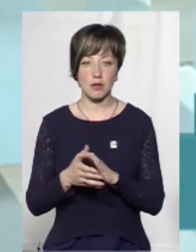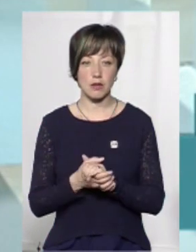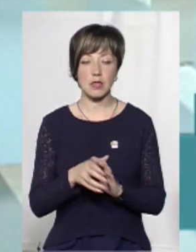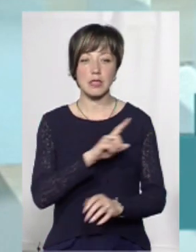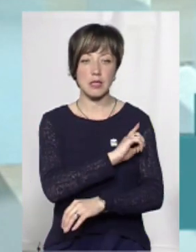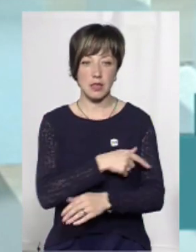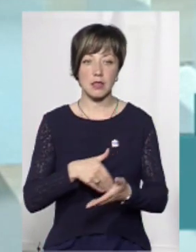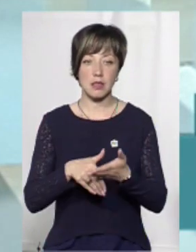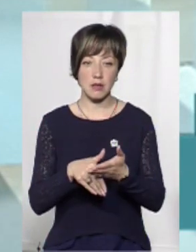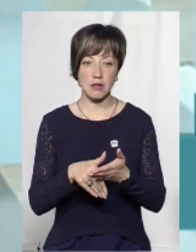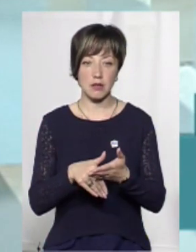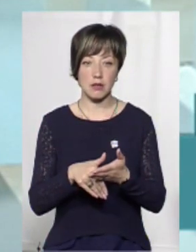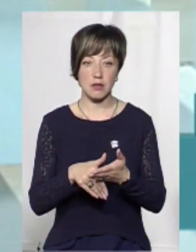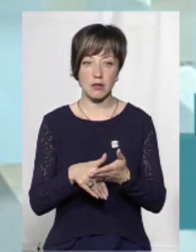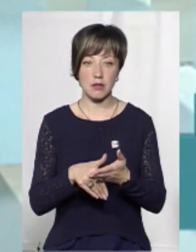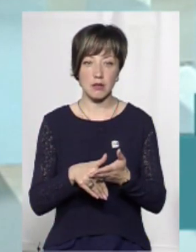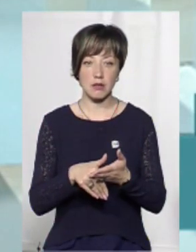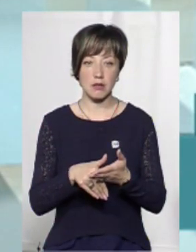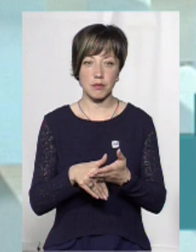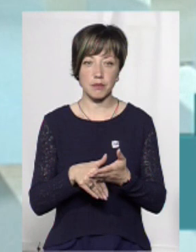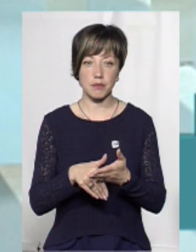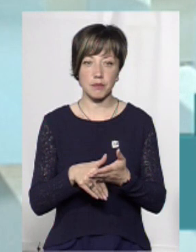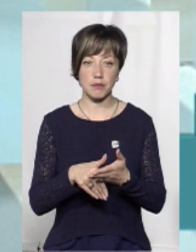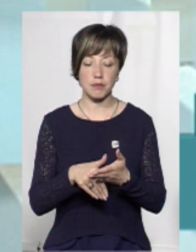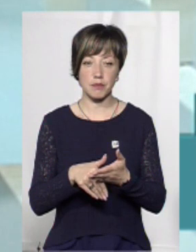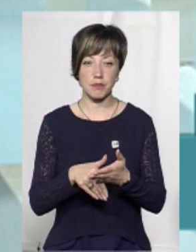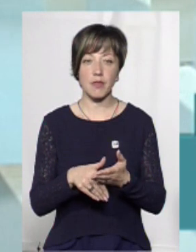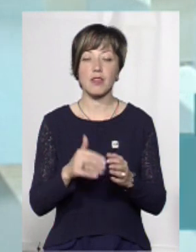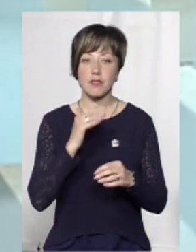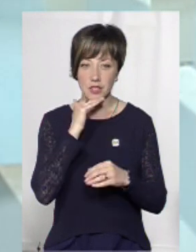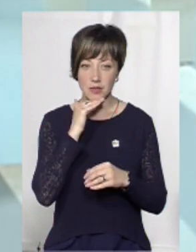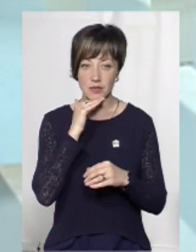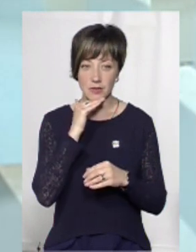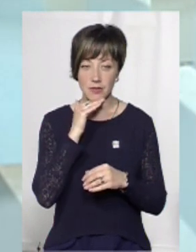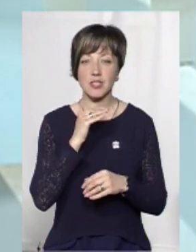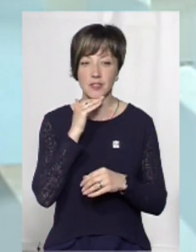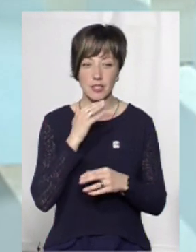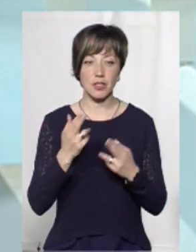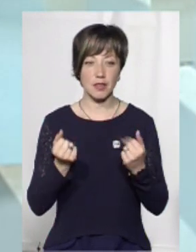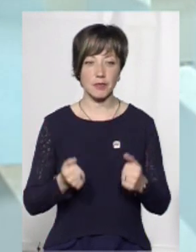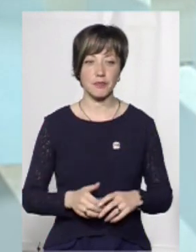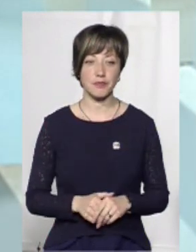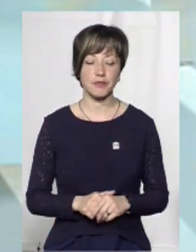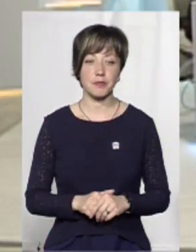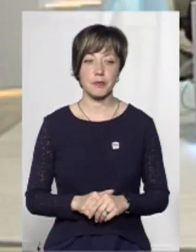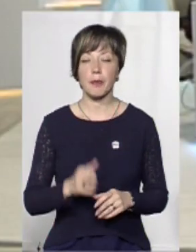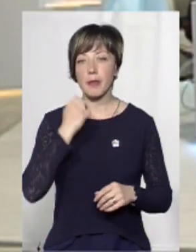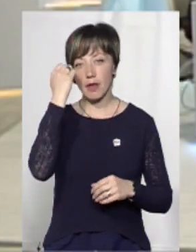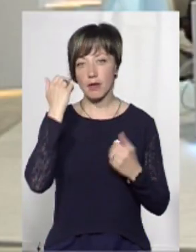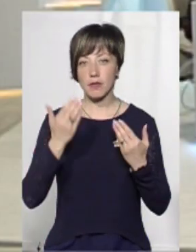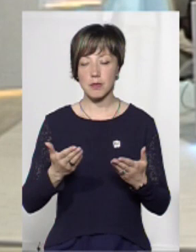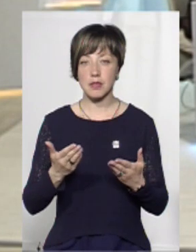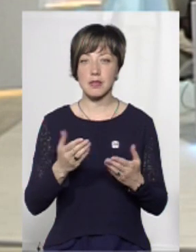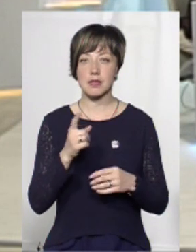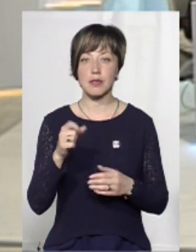Сил та засобів, не буду я озвучити вам цифри, якби ніякого це не цікаво. вистачає? Сил нам вистачає, так. Дякую.